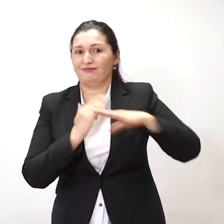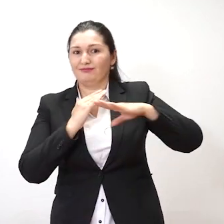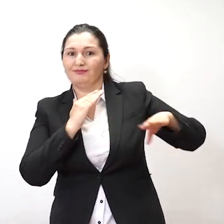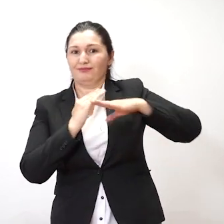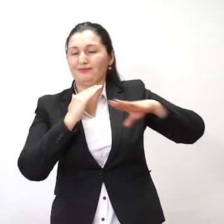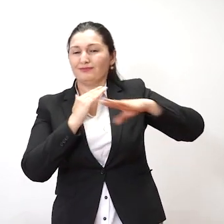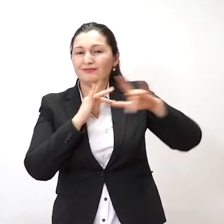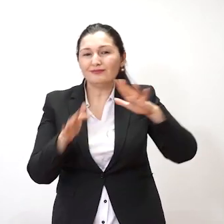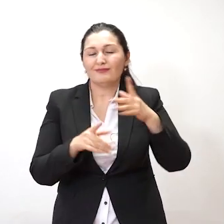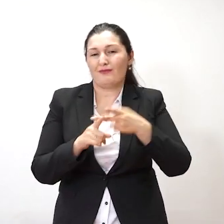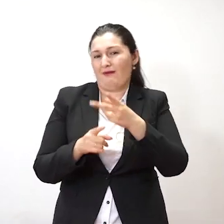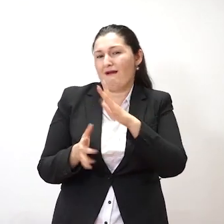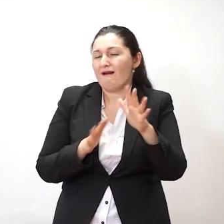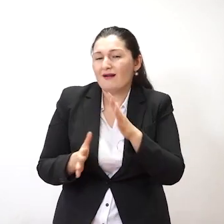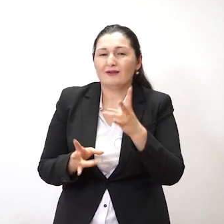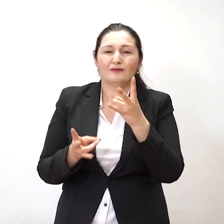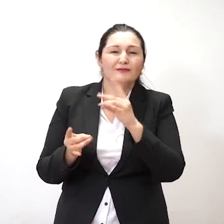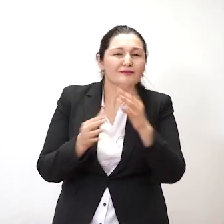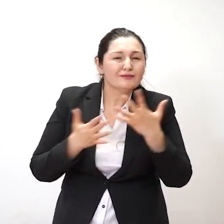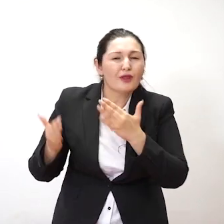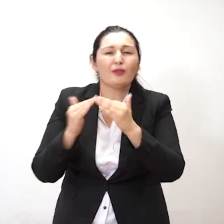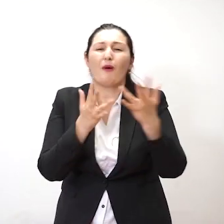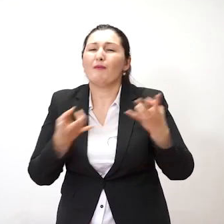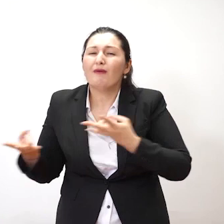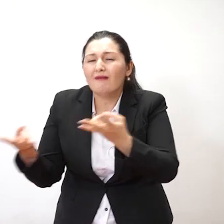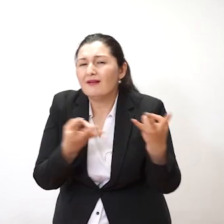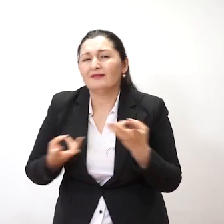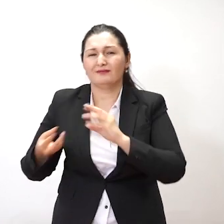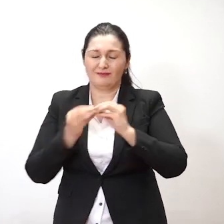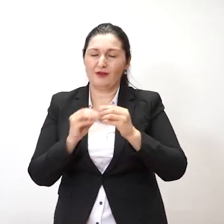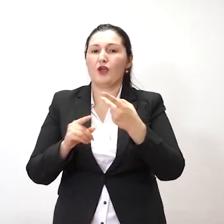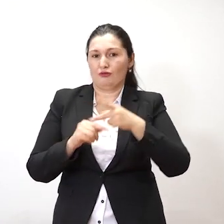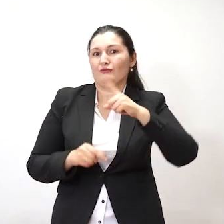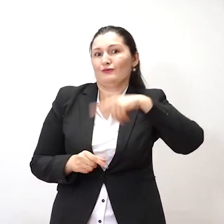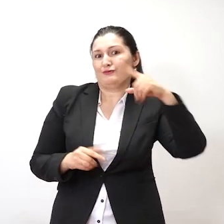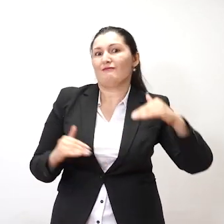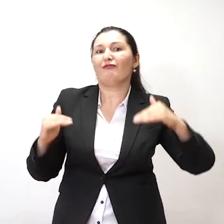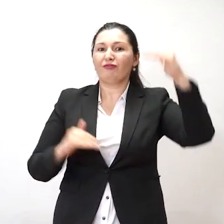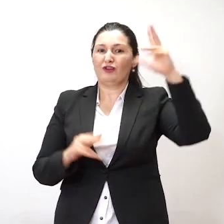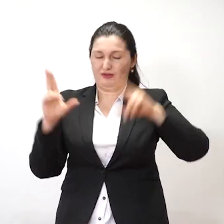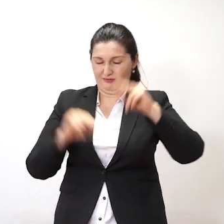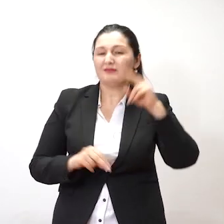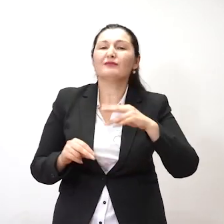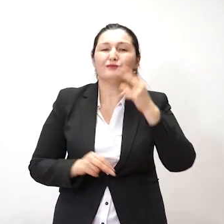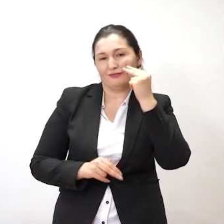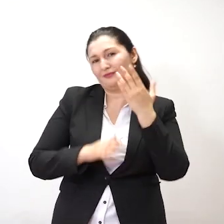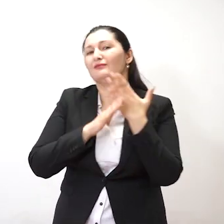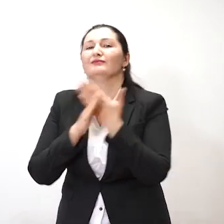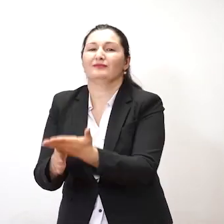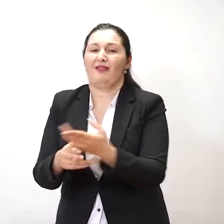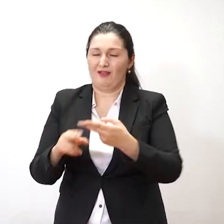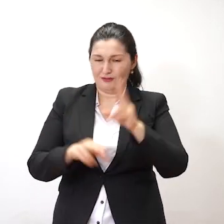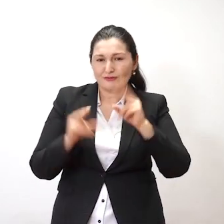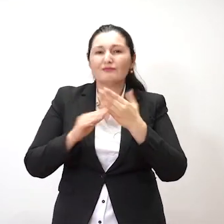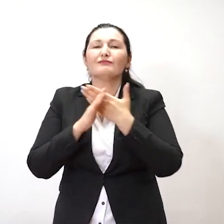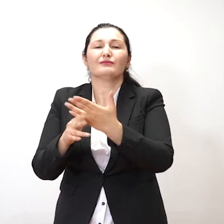رسانیدند. دستی رو گریفتند. یاردم کردند در کوروی خونه این هم طایق اندوزهی نشانی محبت و دوست دوری مرد است. و پالوی دیگری خوبی این